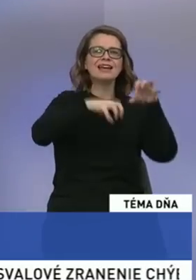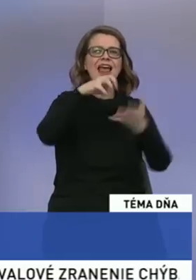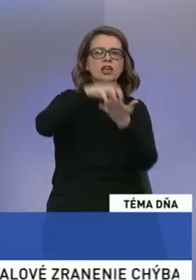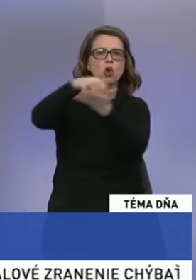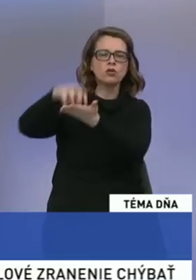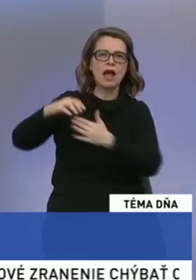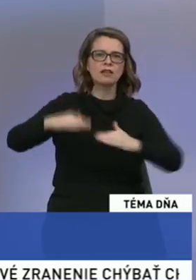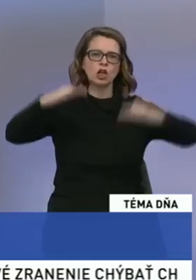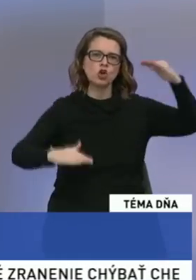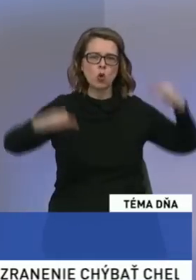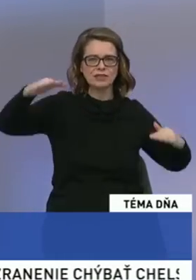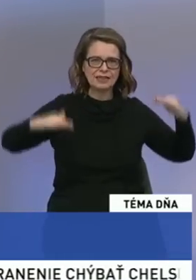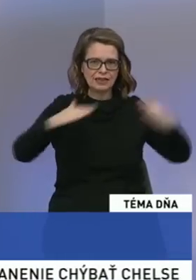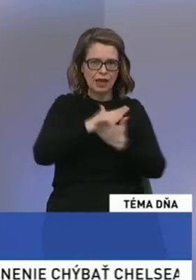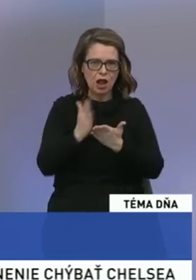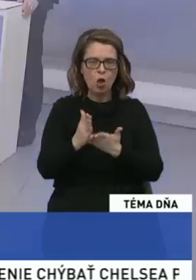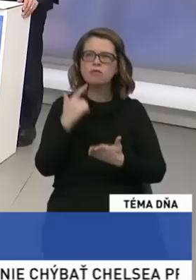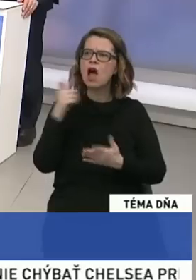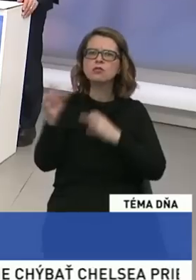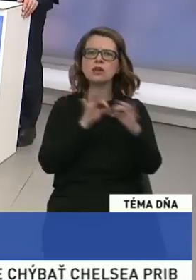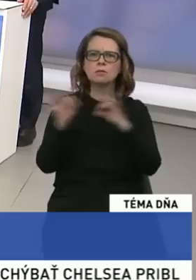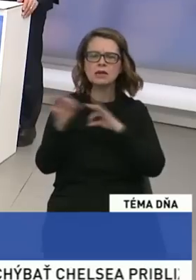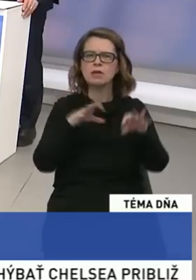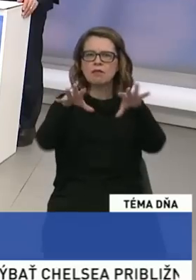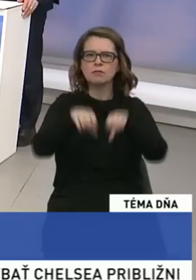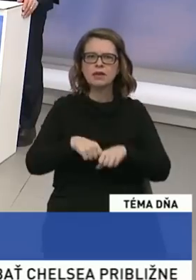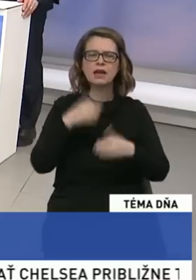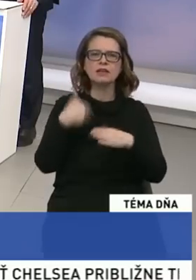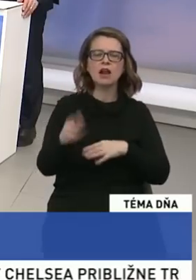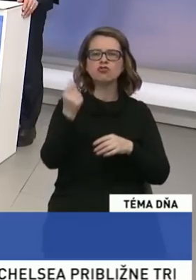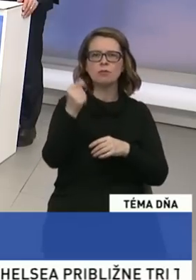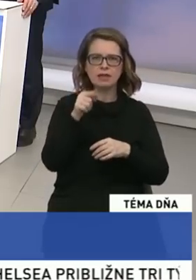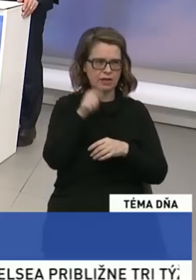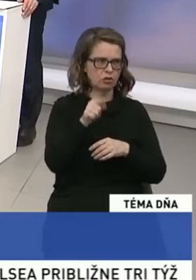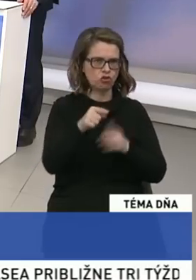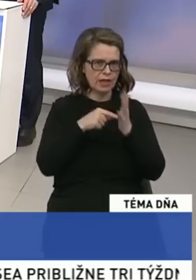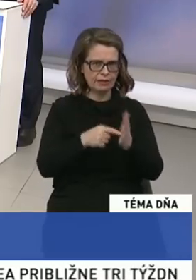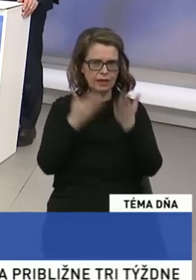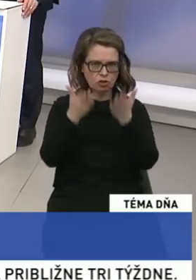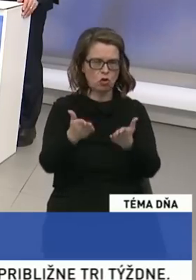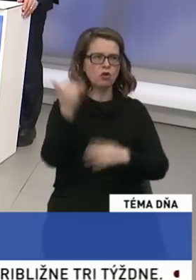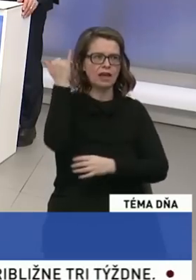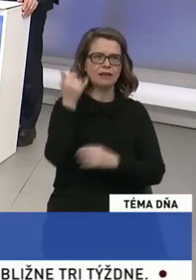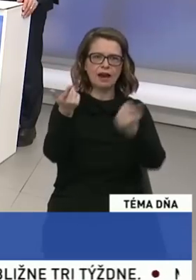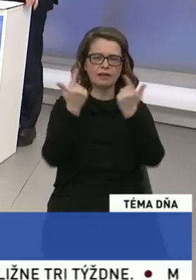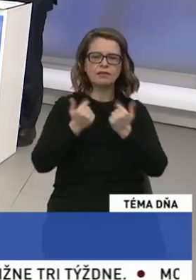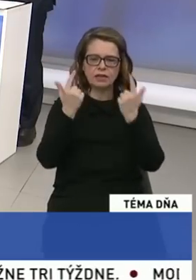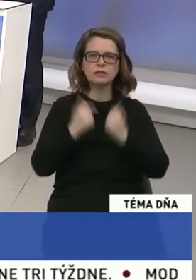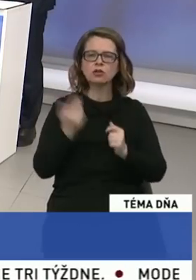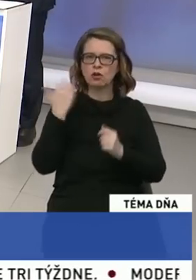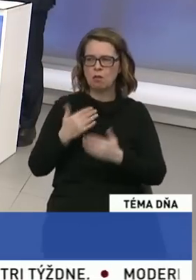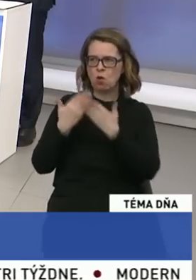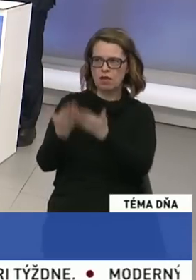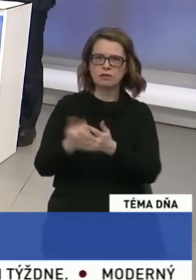A ako ste pripravení prijať tie ďalšie peniaze práve za týmto účelom na základe tej výzvy, ktorá je aktuálna?